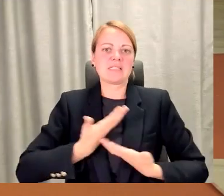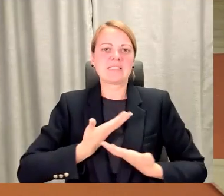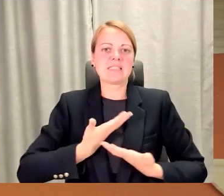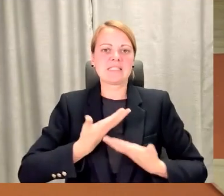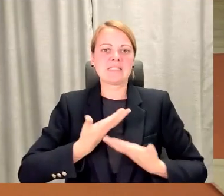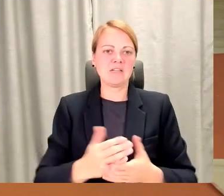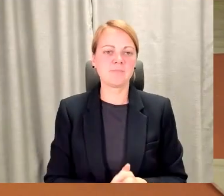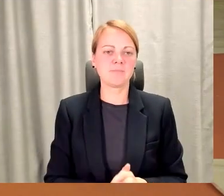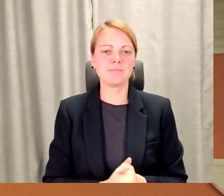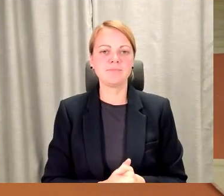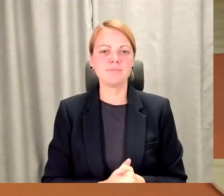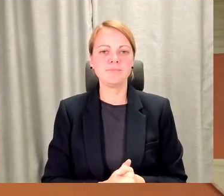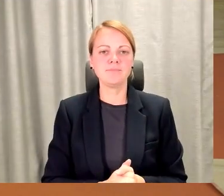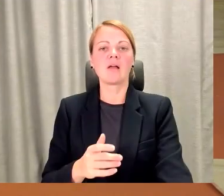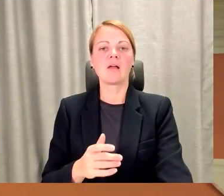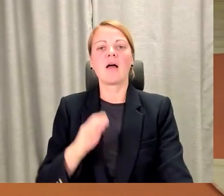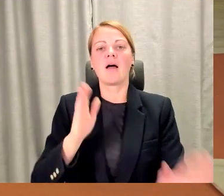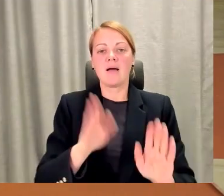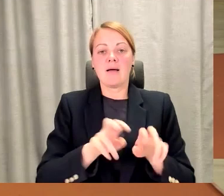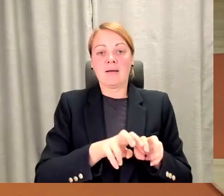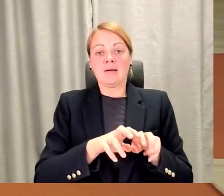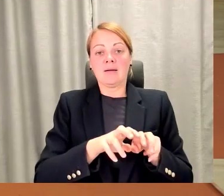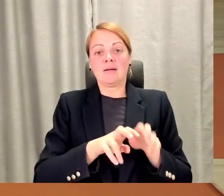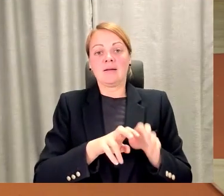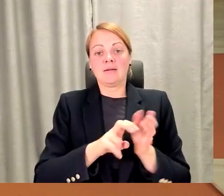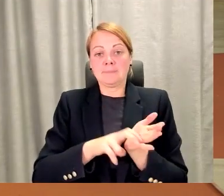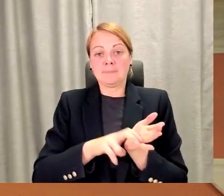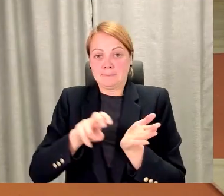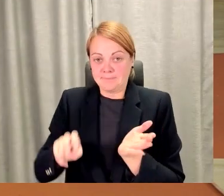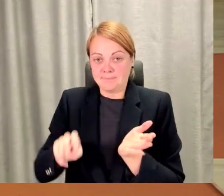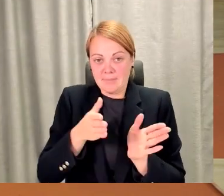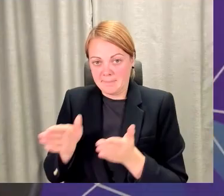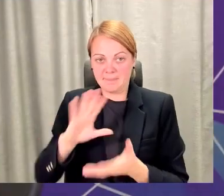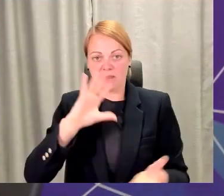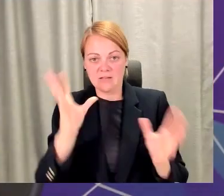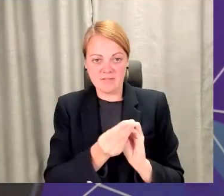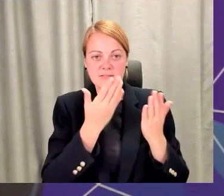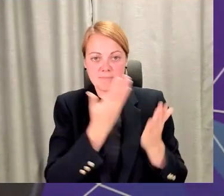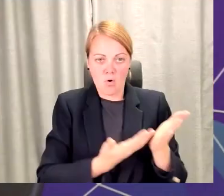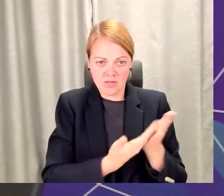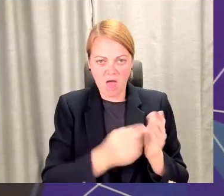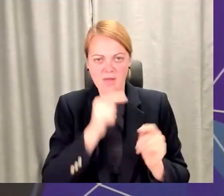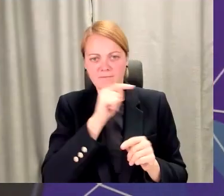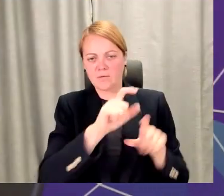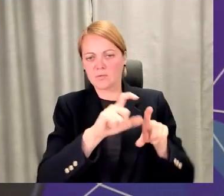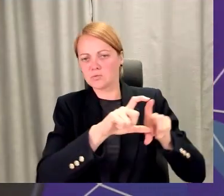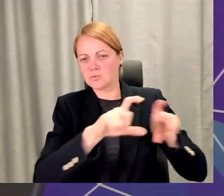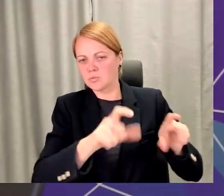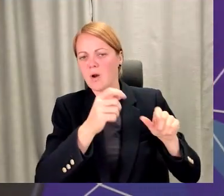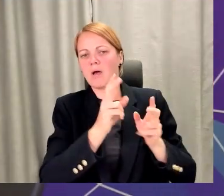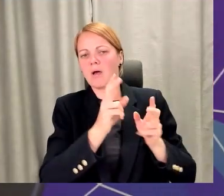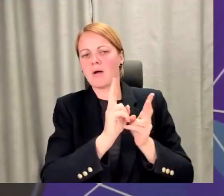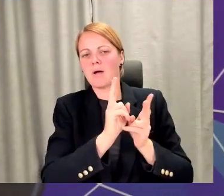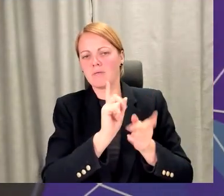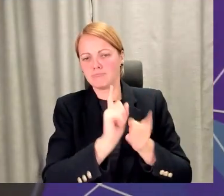maliņā un visi tie motivētie mums ir skolās un tur pasniedzē ar viņiem labi strādā, tad mēs atgriežamies